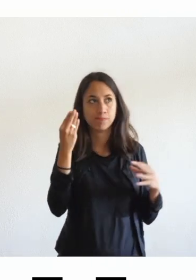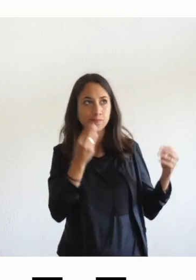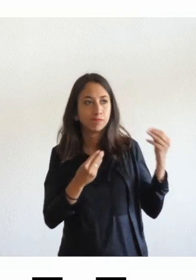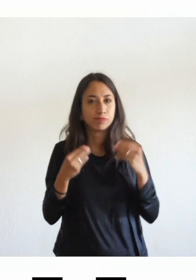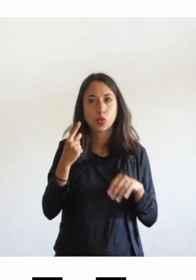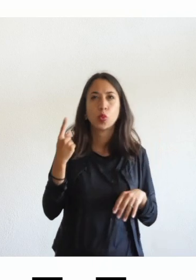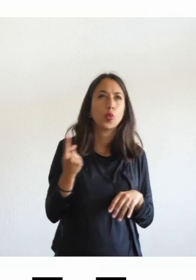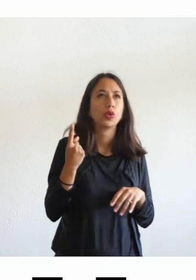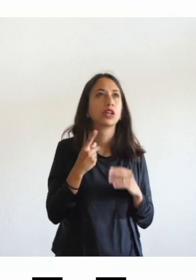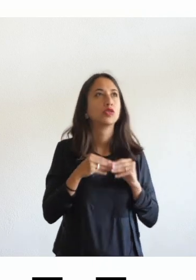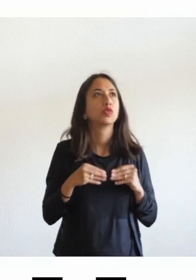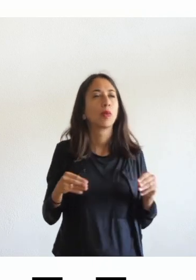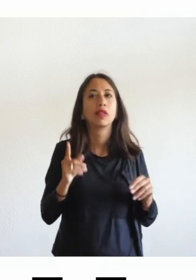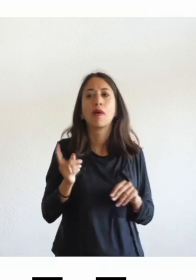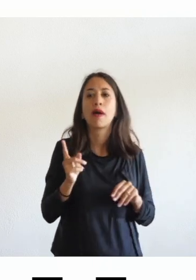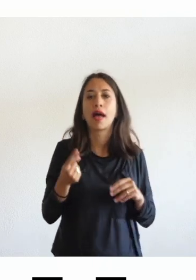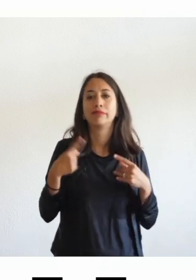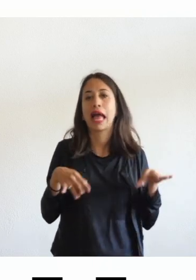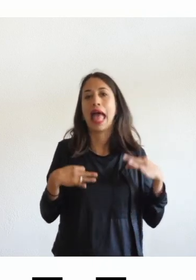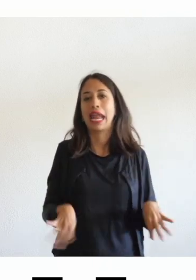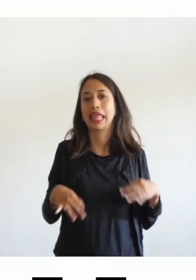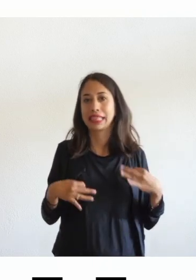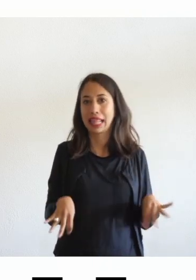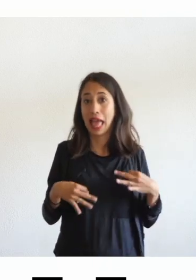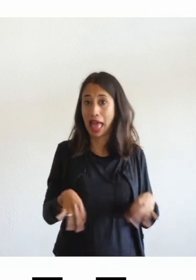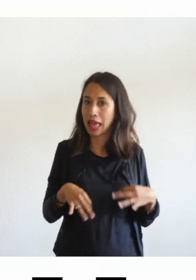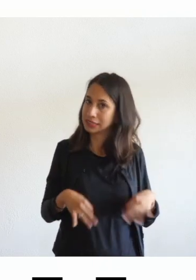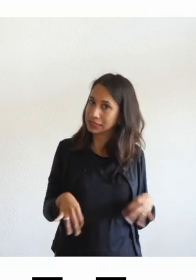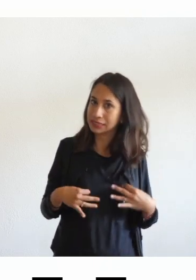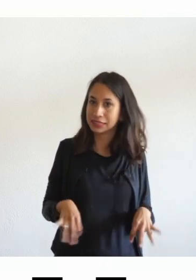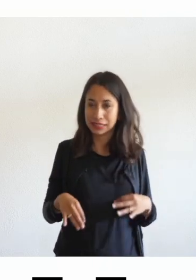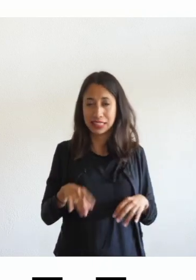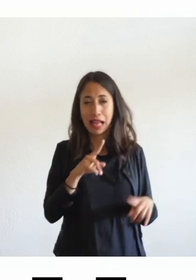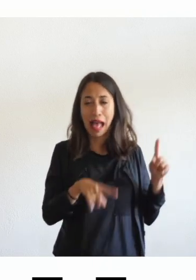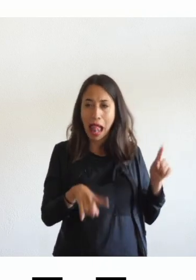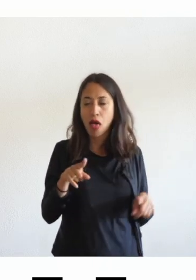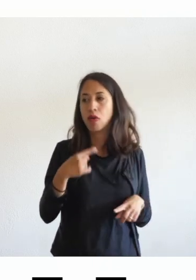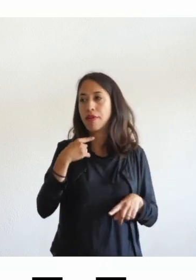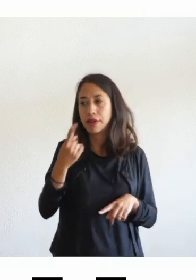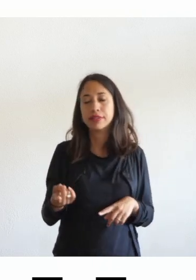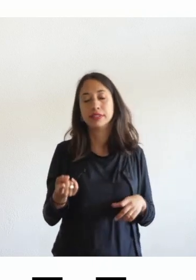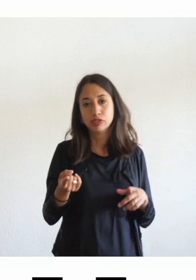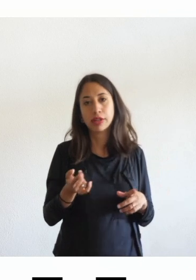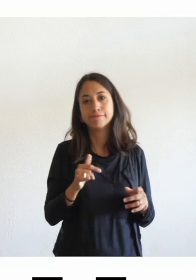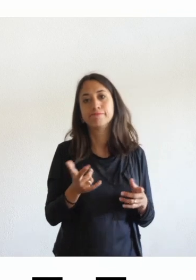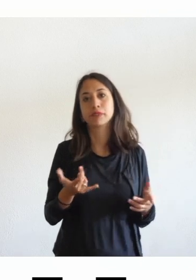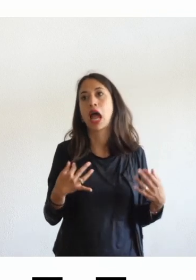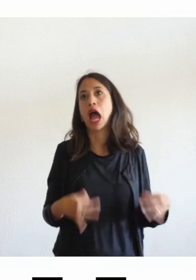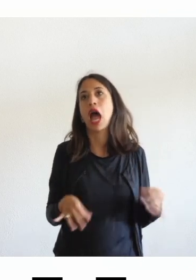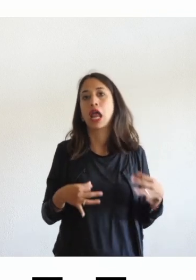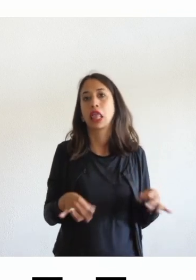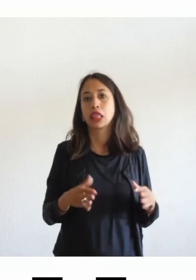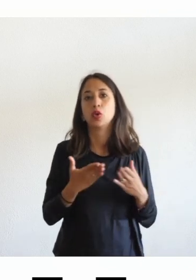che l'unico strumento fosse quello cartaceo ancora oggi qualcuno sostiene che si